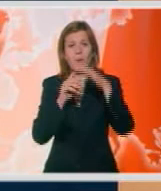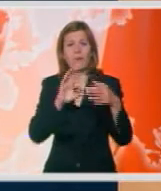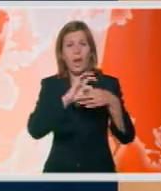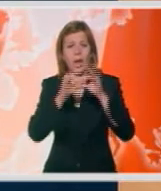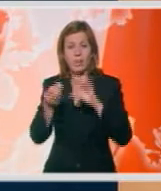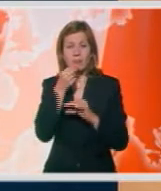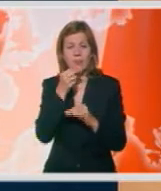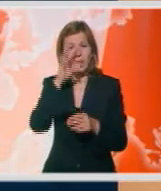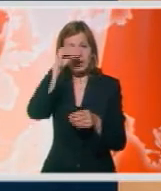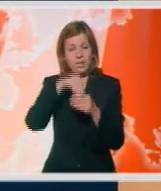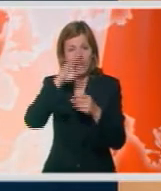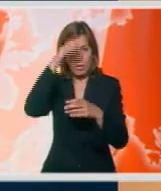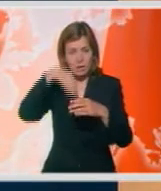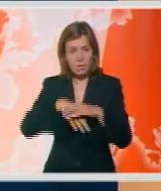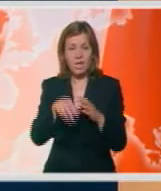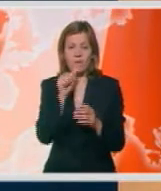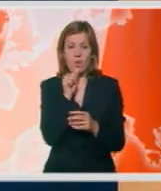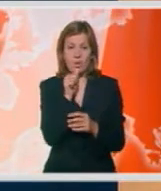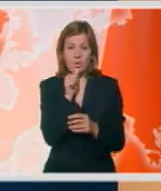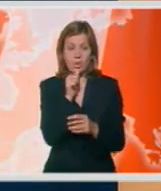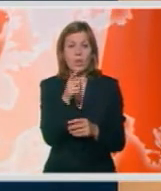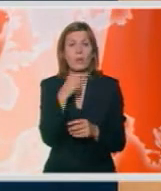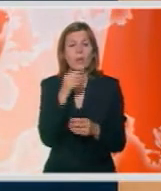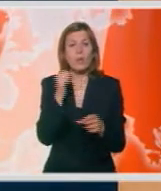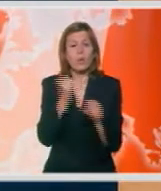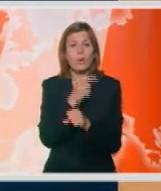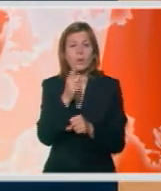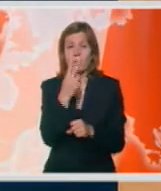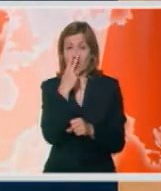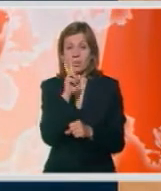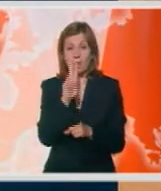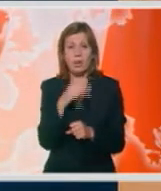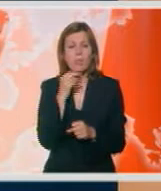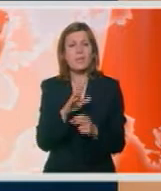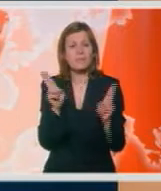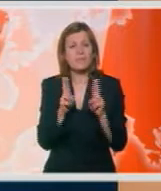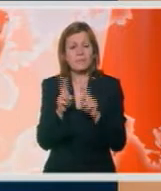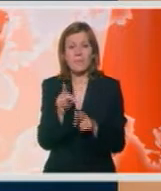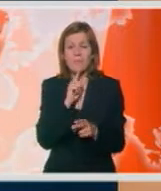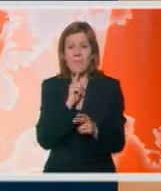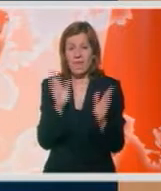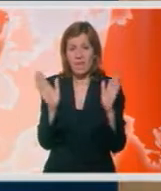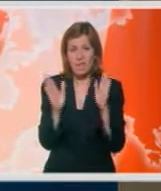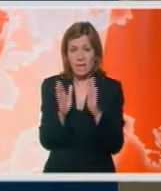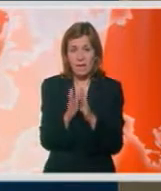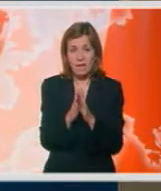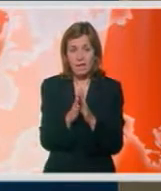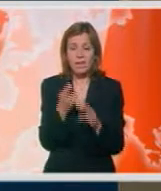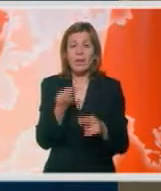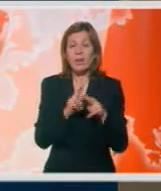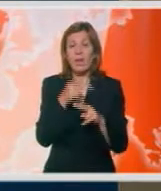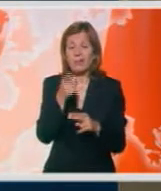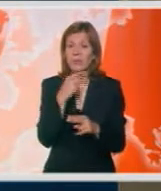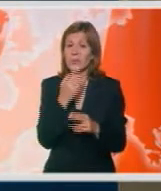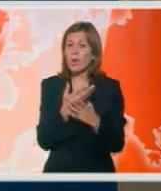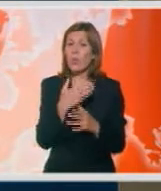ishrane stanovnika podzemnih voda. Uprkos tome izgleda da ih ima sve manje. Najugroženija po nama,